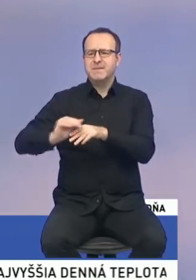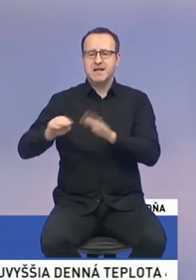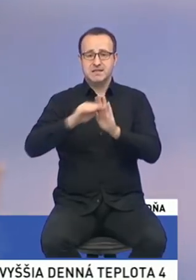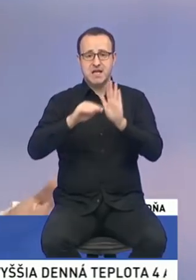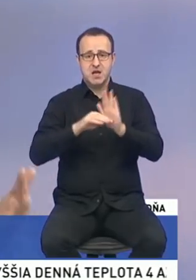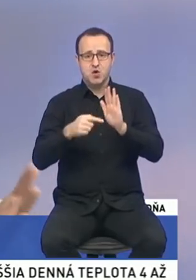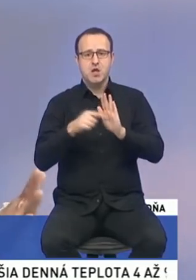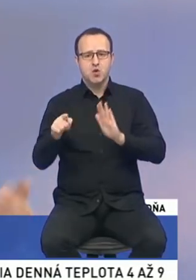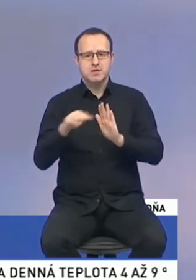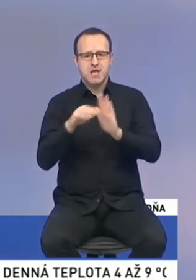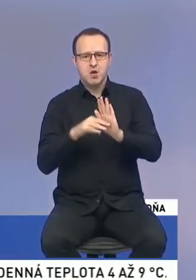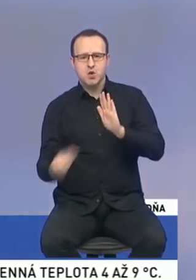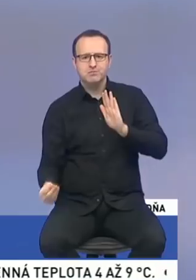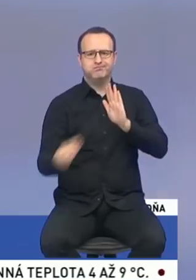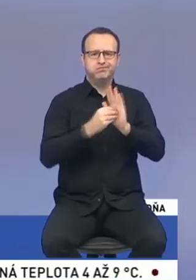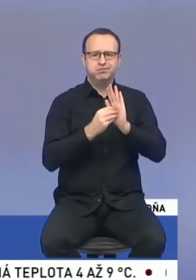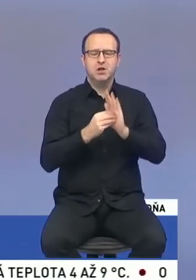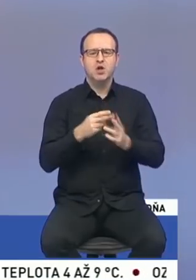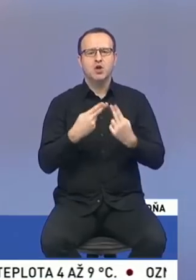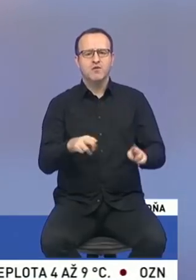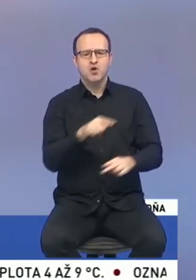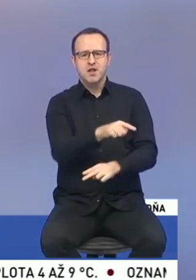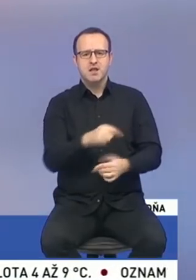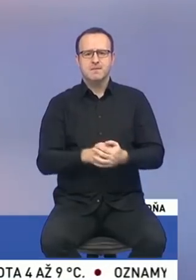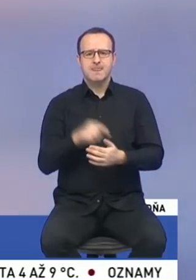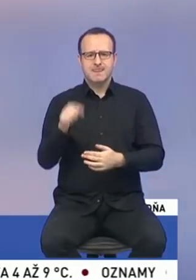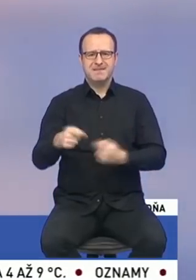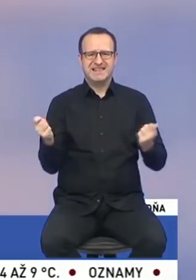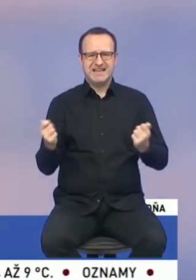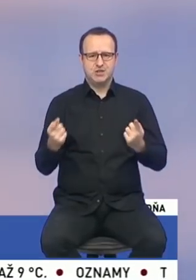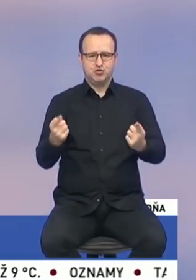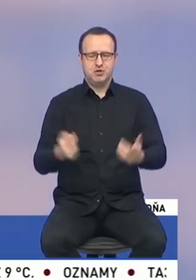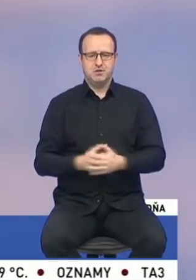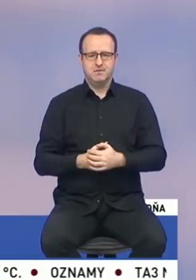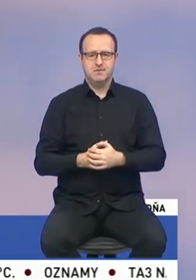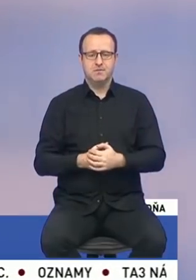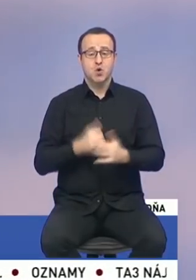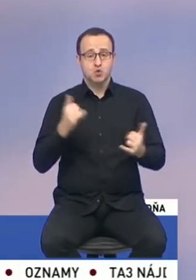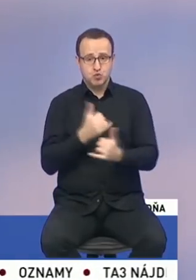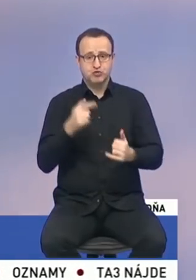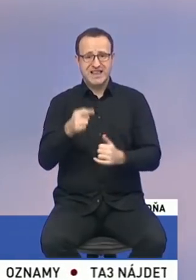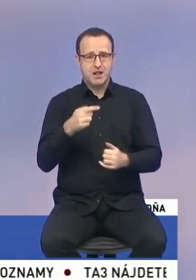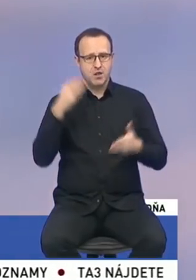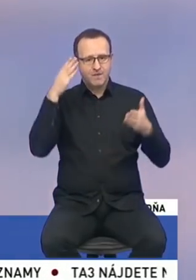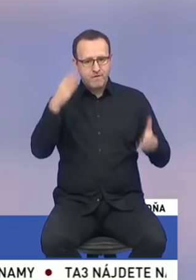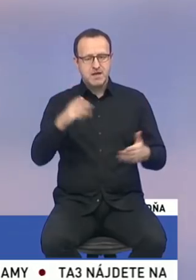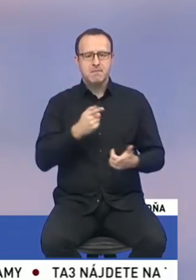dané do zákona práve kvôli týmto trestným činom. A skutočne ten dôverník môže byť mama, môže byť kamarátka,